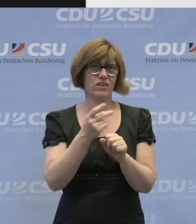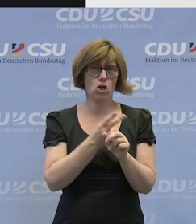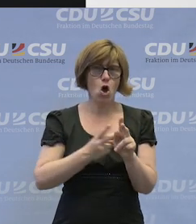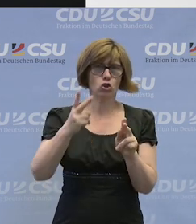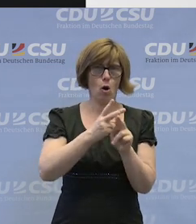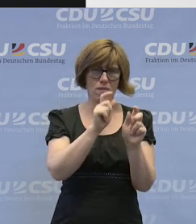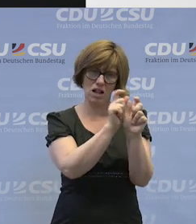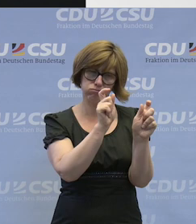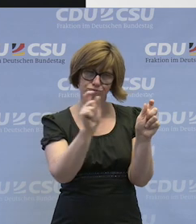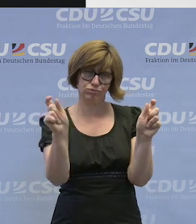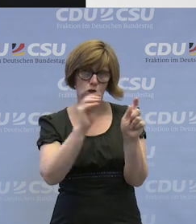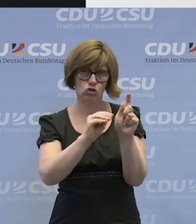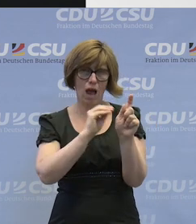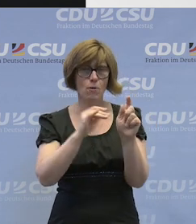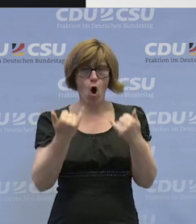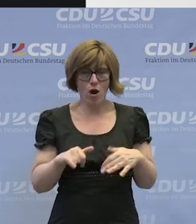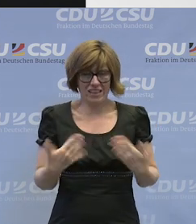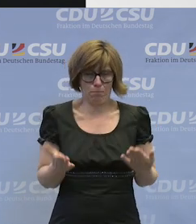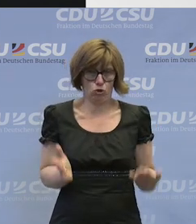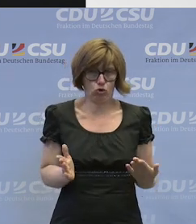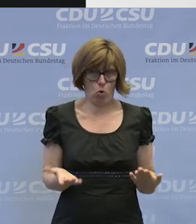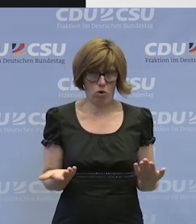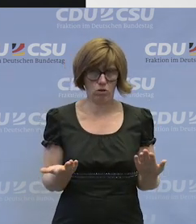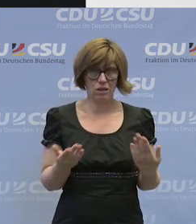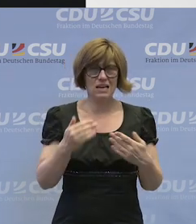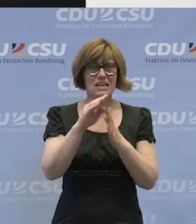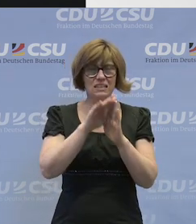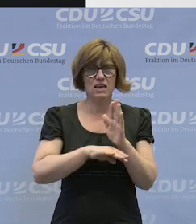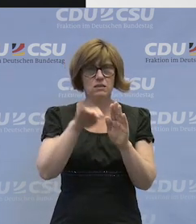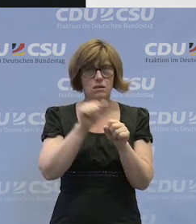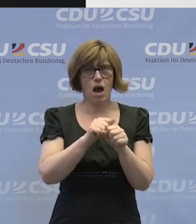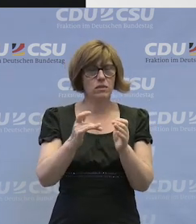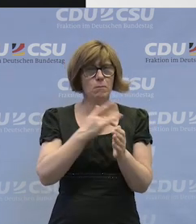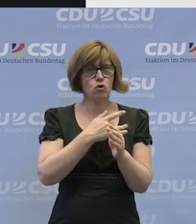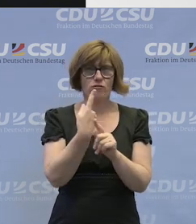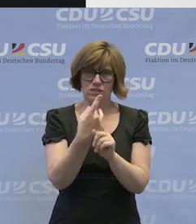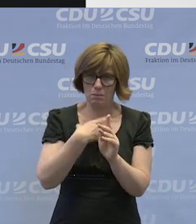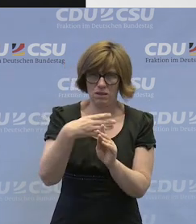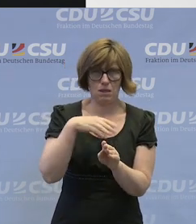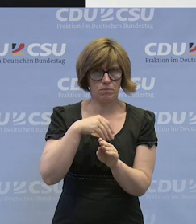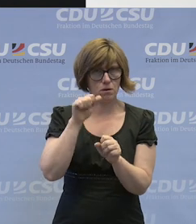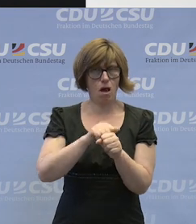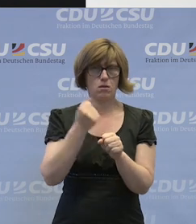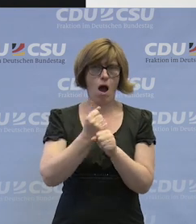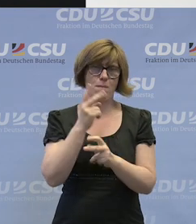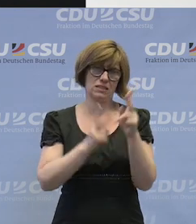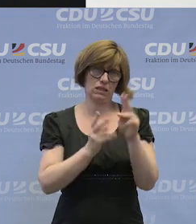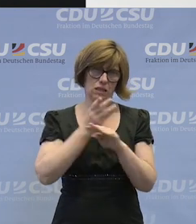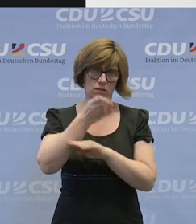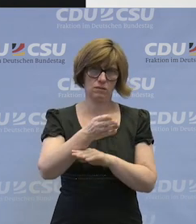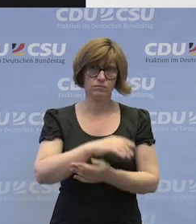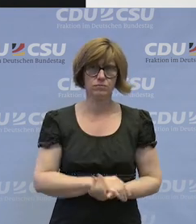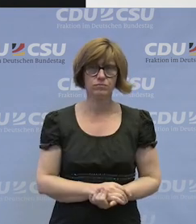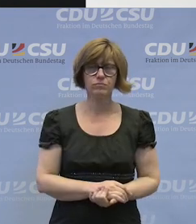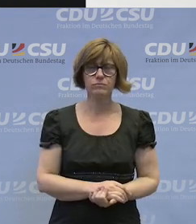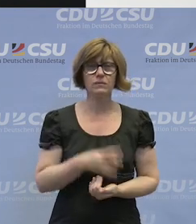geschrieben werden. Das gibt es heute schon. Und das Gesetz kann dann von den Betroffenen in Anspruch genommen werden. Aber wir müssen an dieser Stelle